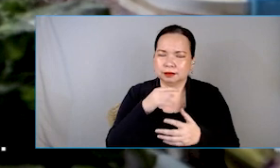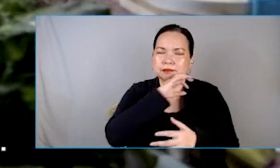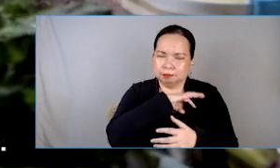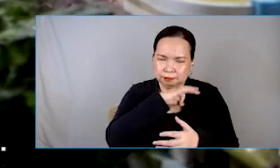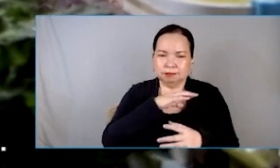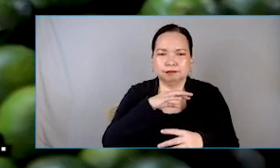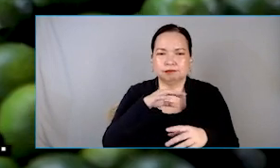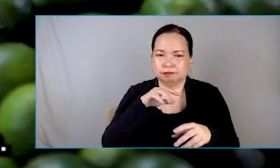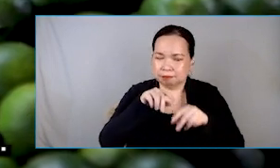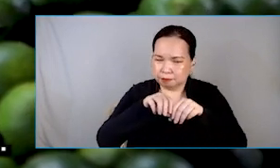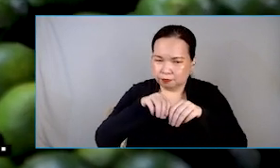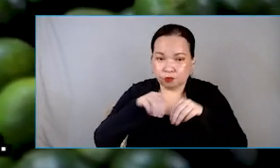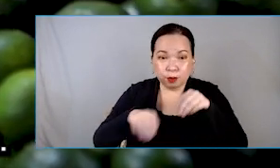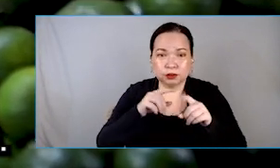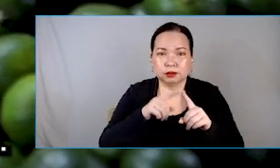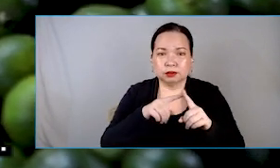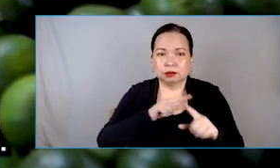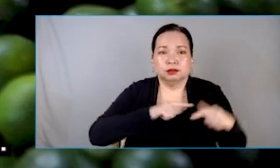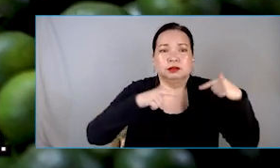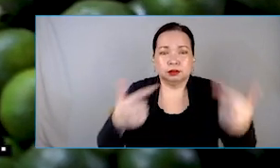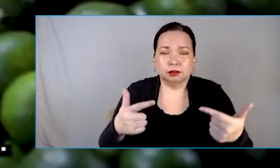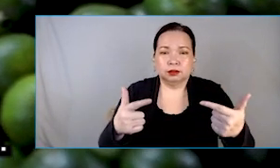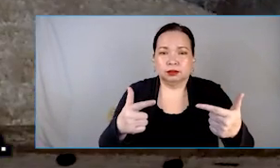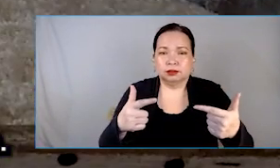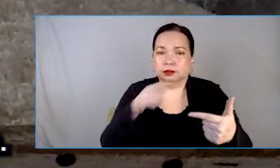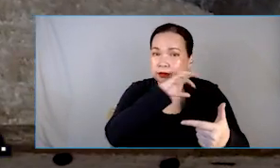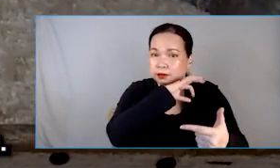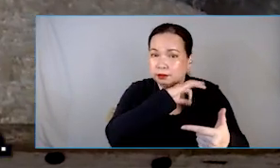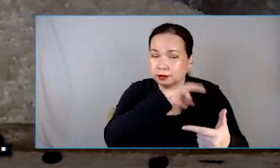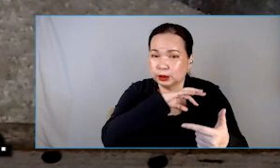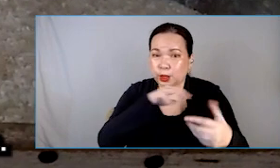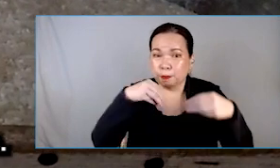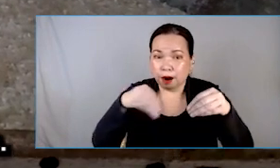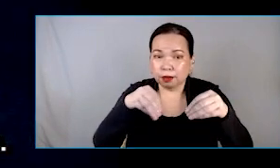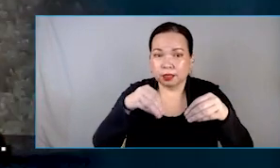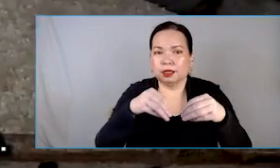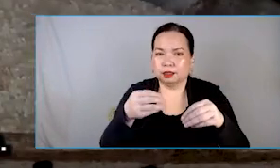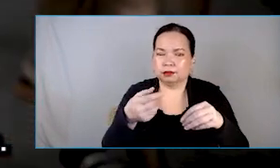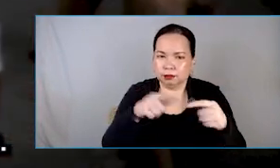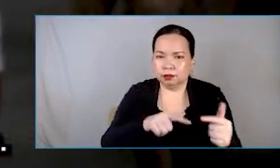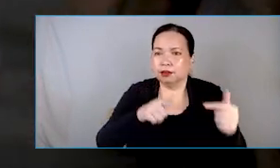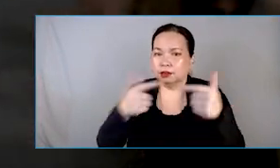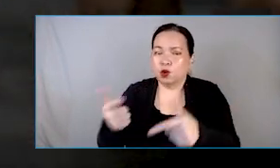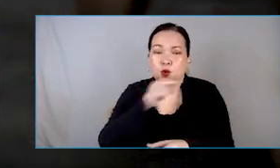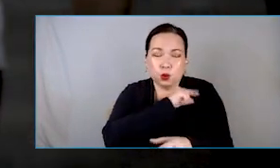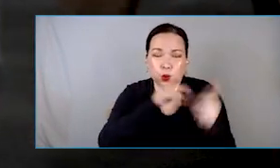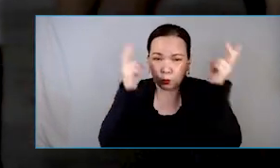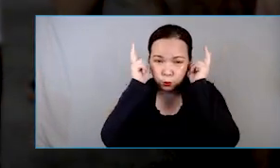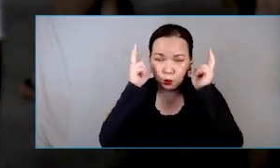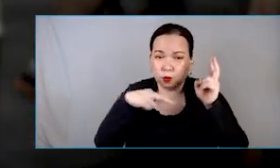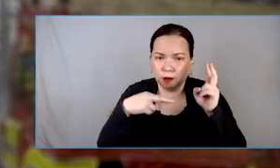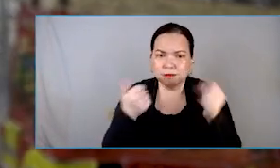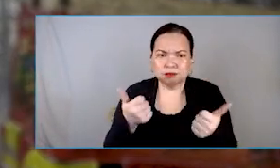tapos kumita din ang merkado, maganda ang quality ng vegetable, tapos ng palay, para malaki ang may